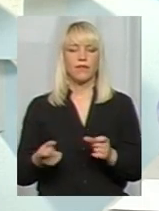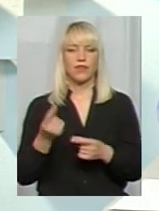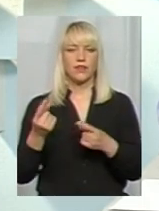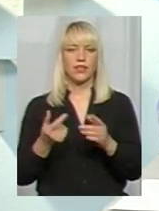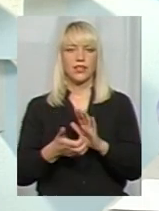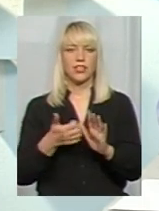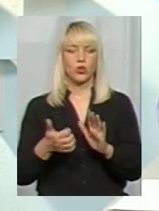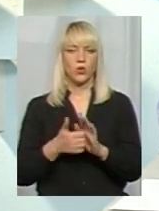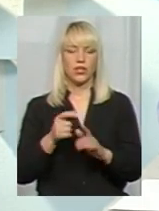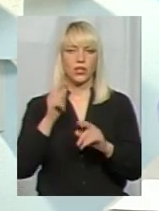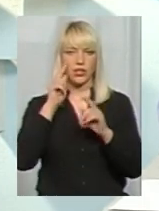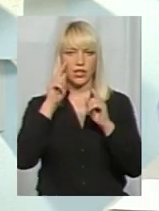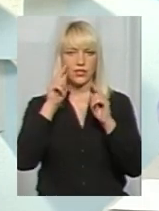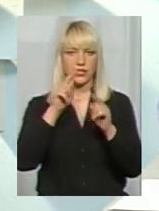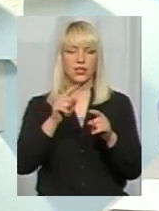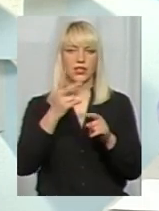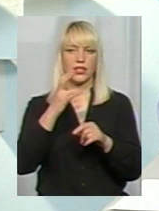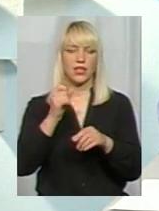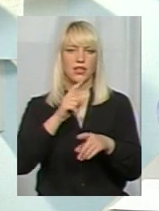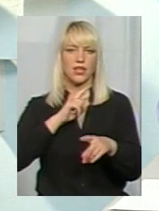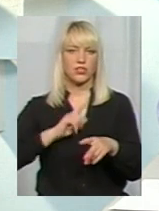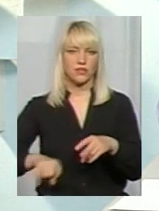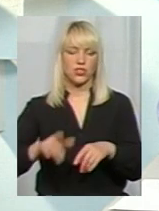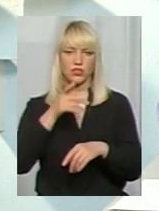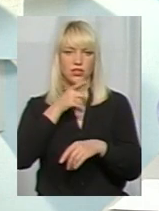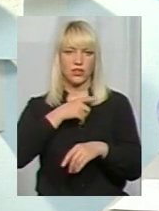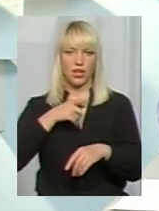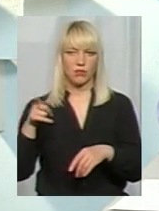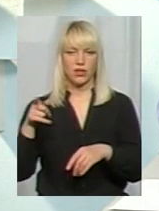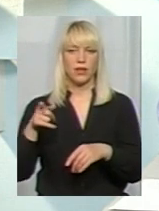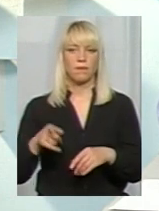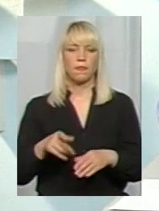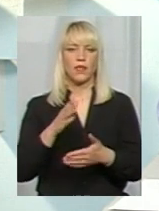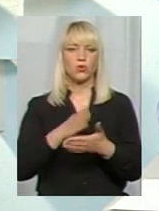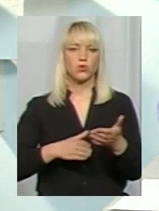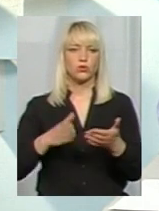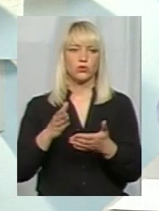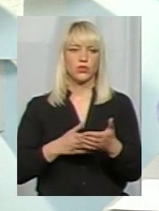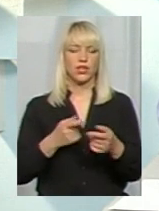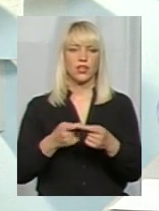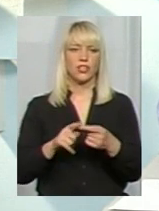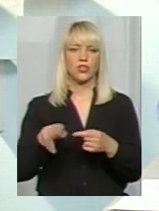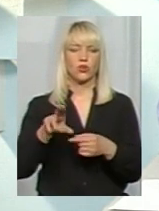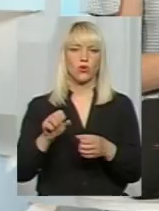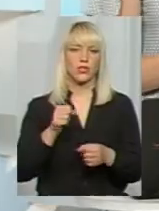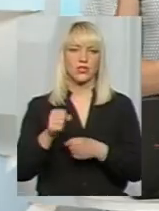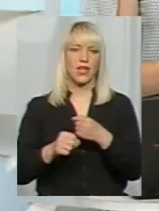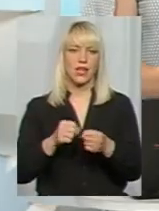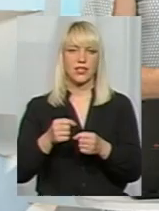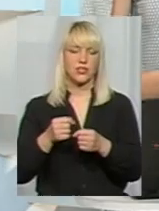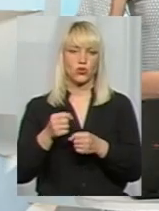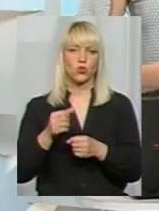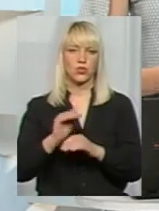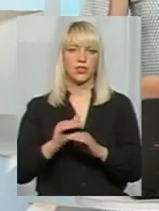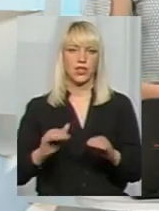недоліки і націлити їх в найшвидші терміни, усунути їх до заїзду дітей. На які недоліки